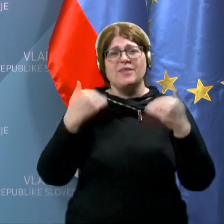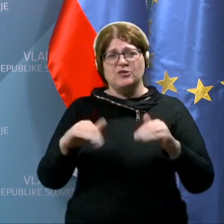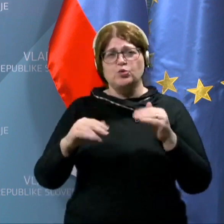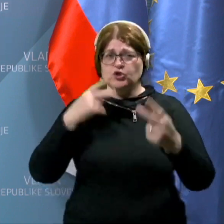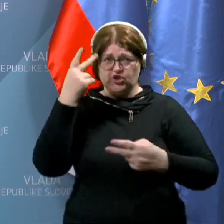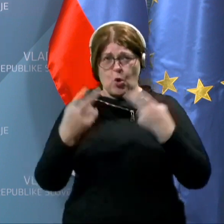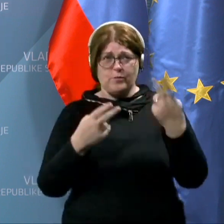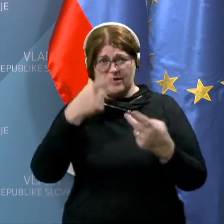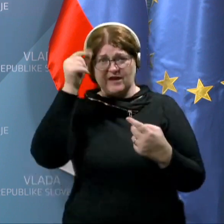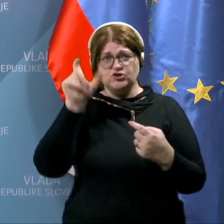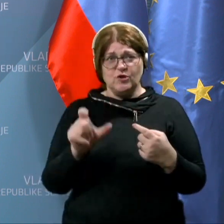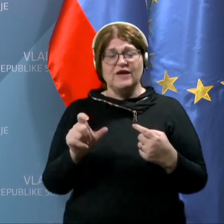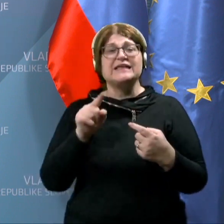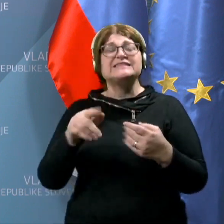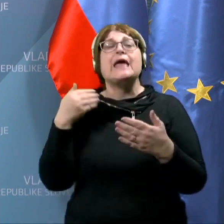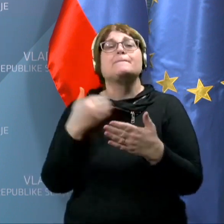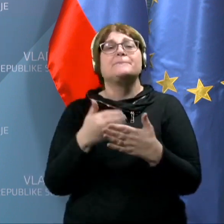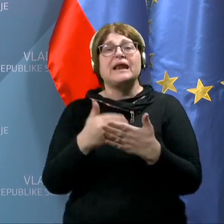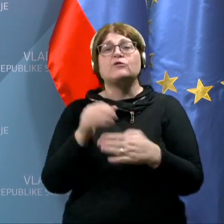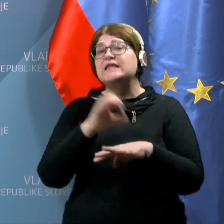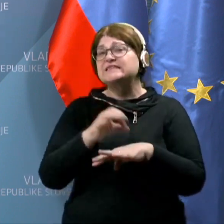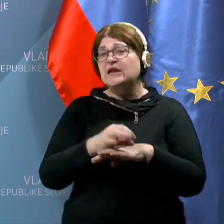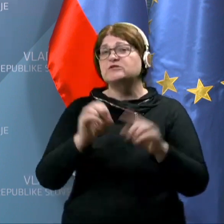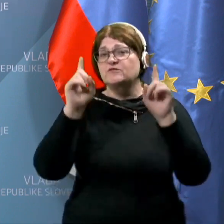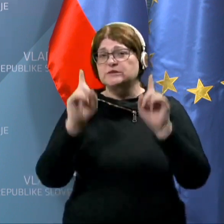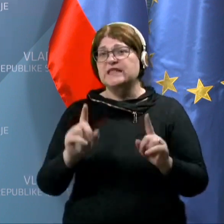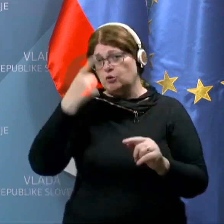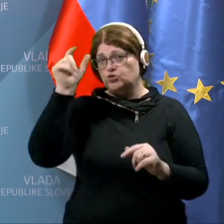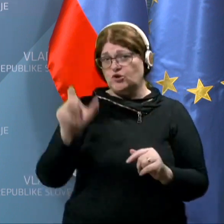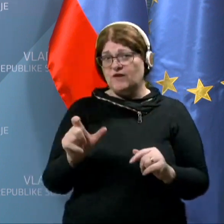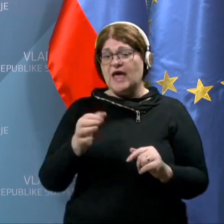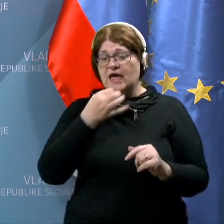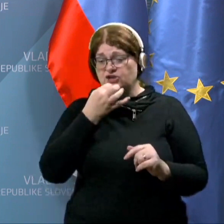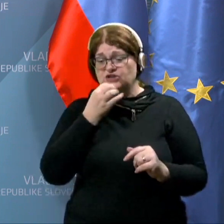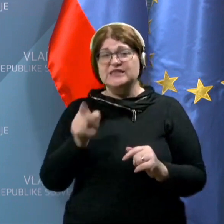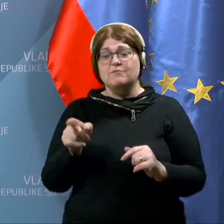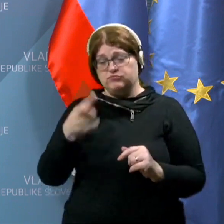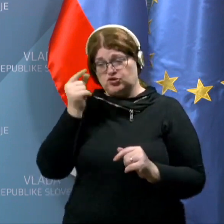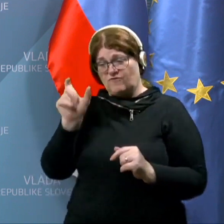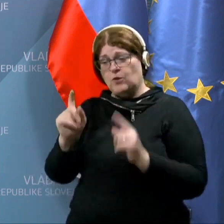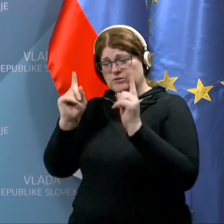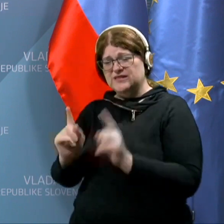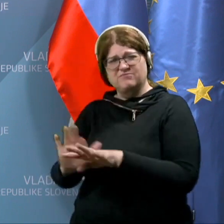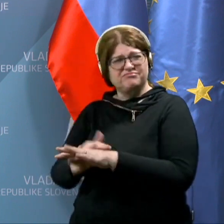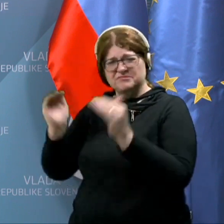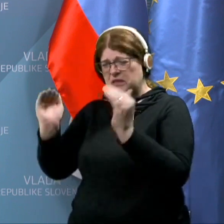obravnave pacijenta, se prilagodi zdravstvenemu stanju pacijenta. In če se mu stanje poslabša, gre tak zdravniku in če zdravnik